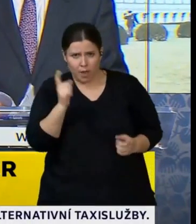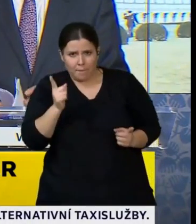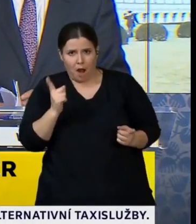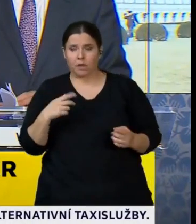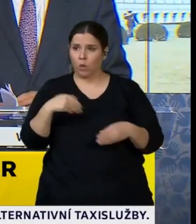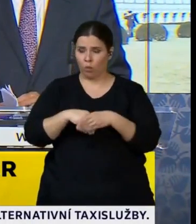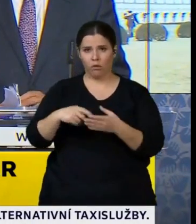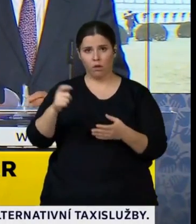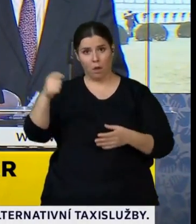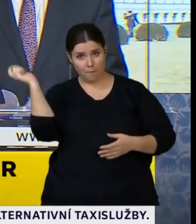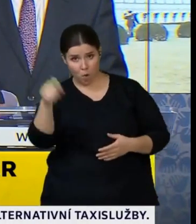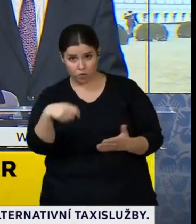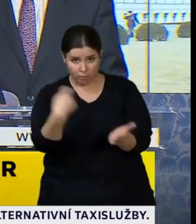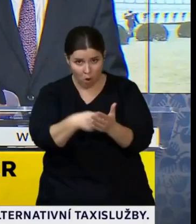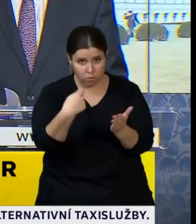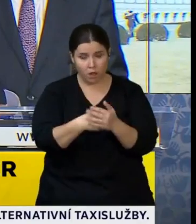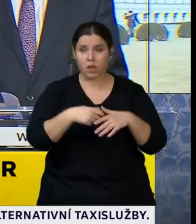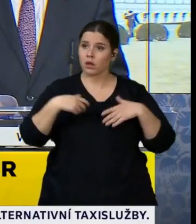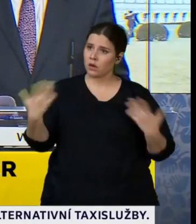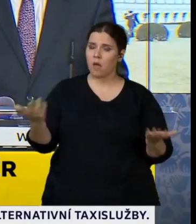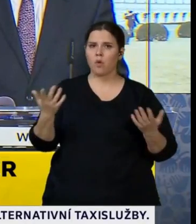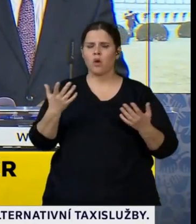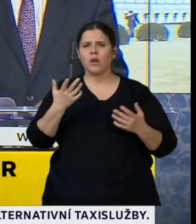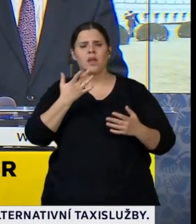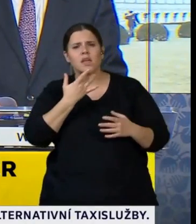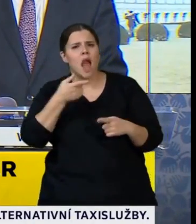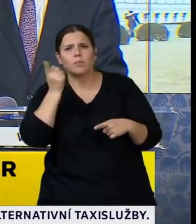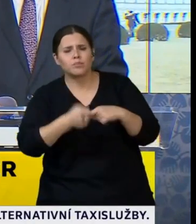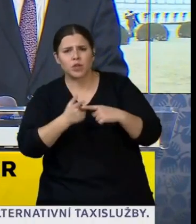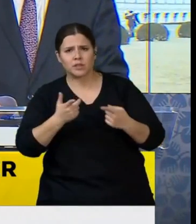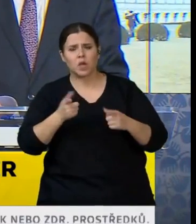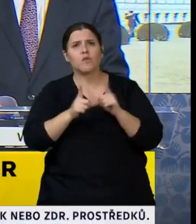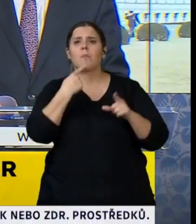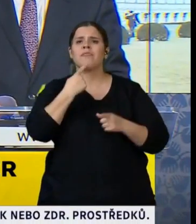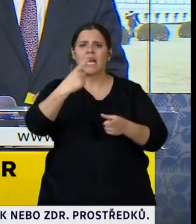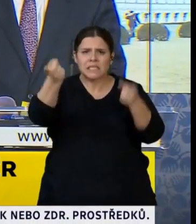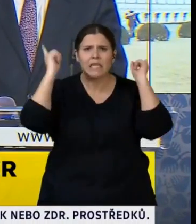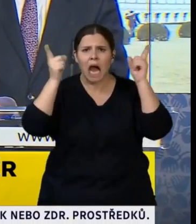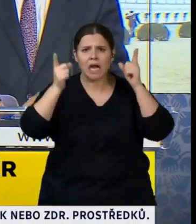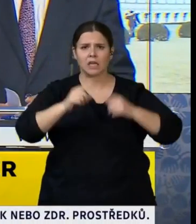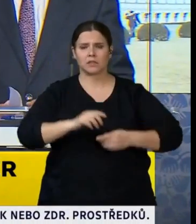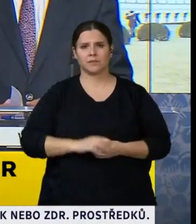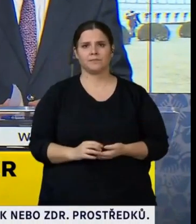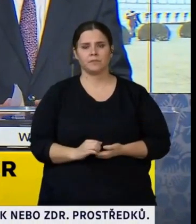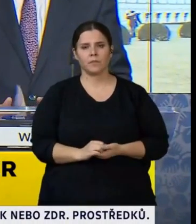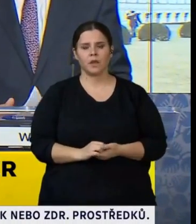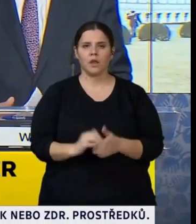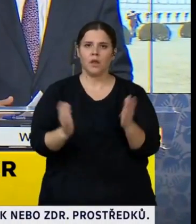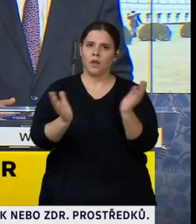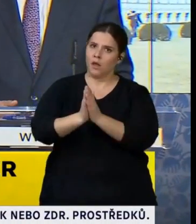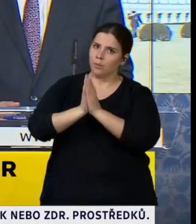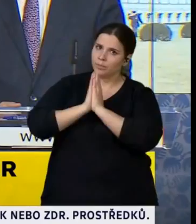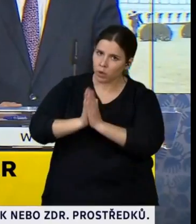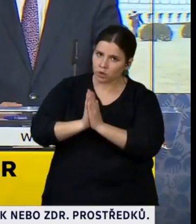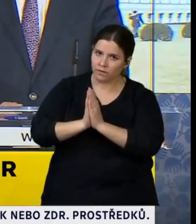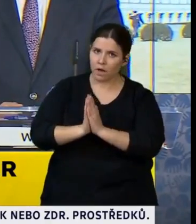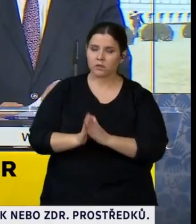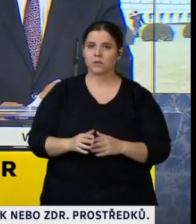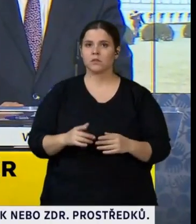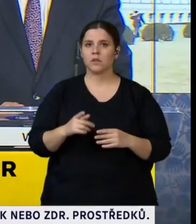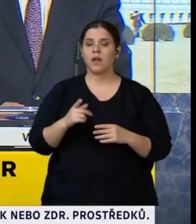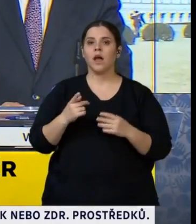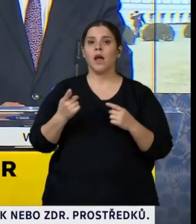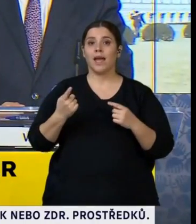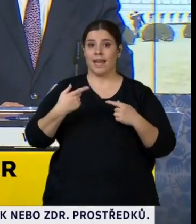finanční sankce a pokud ano, jestli můžete být konkrétní a říct jaká. Děkuji. Pani redaktorko, těm lidem hrozí to, že někoho nakazí a on pak